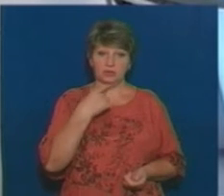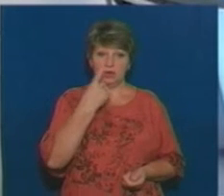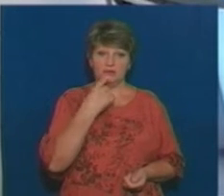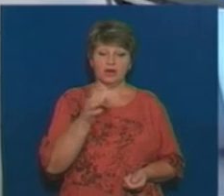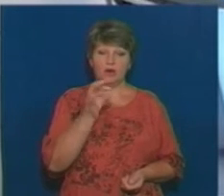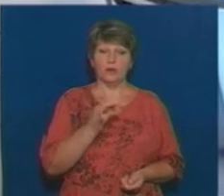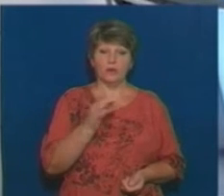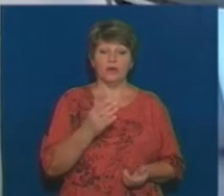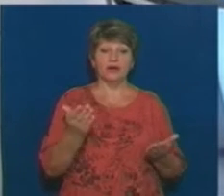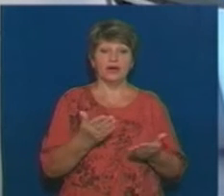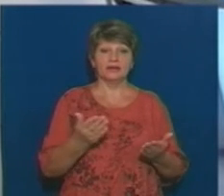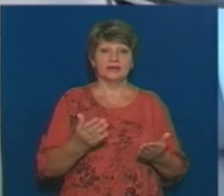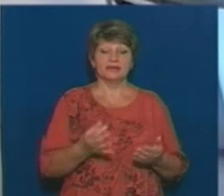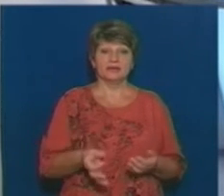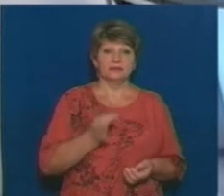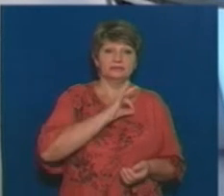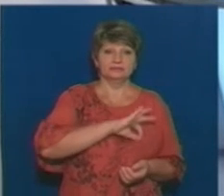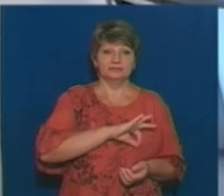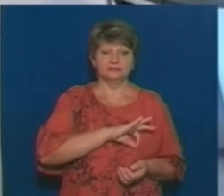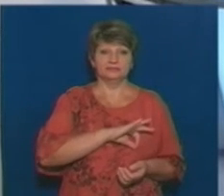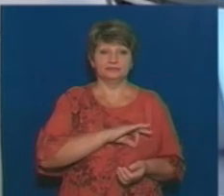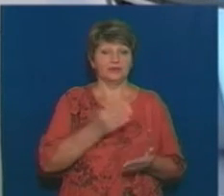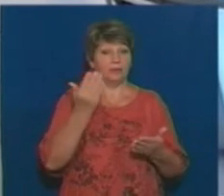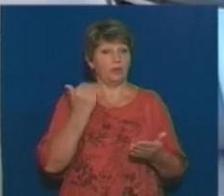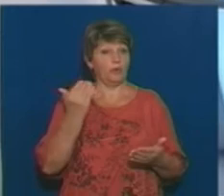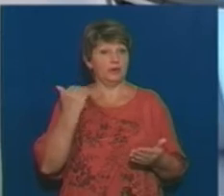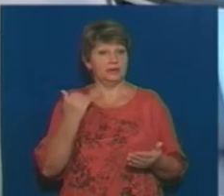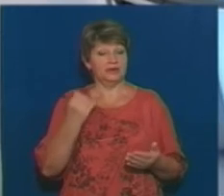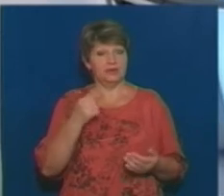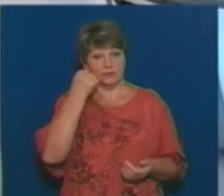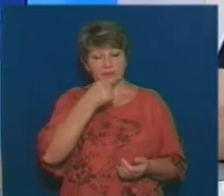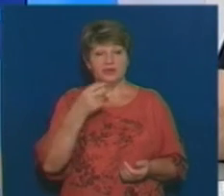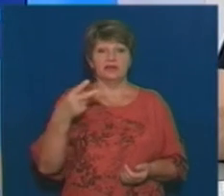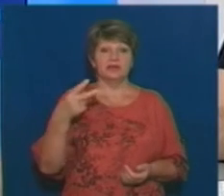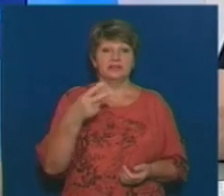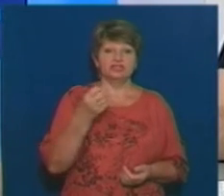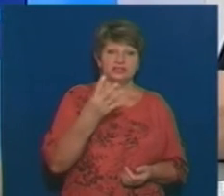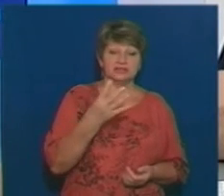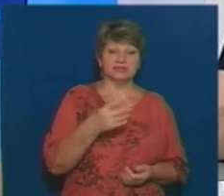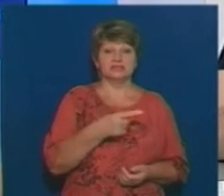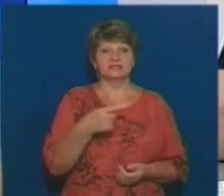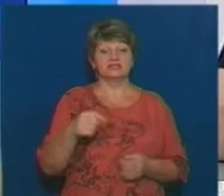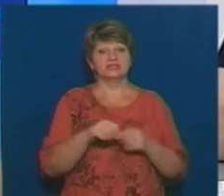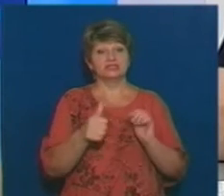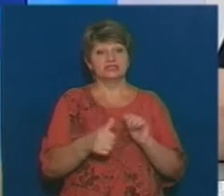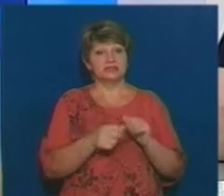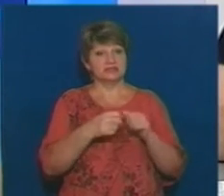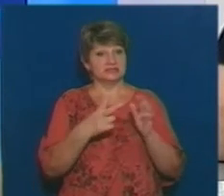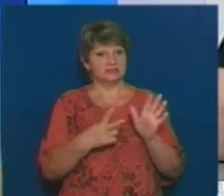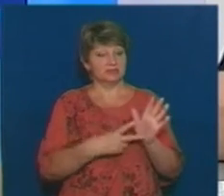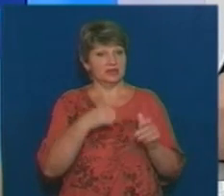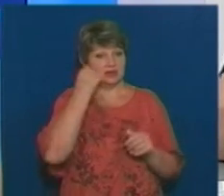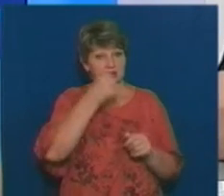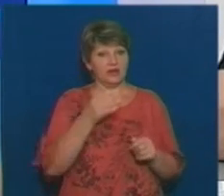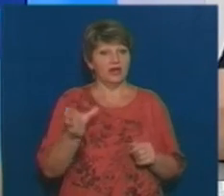зловживання замовникам, ще якщо говоримо про попередні роки, тобто, там, 2014-2016-2017 роки, це те, що все